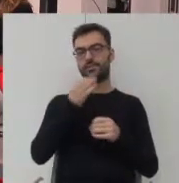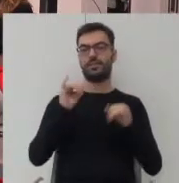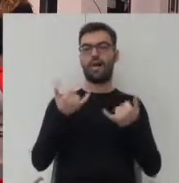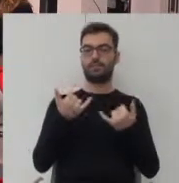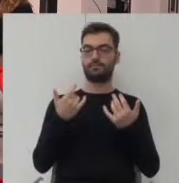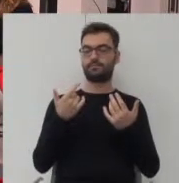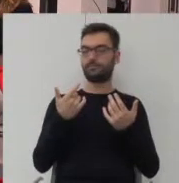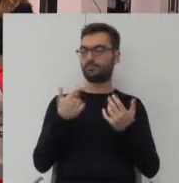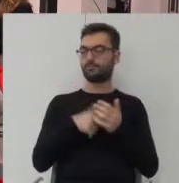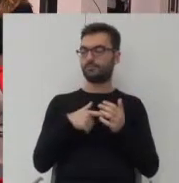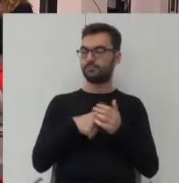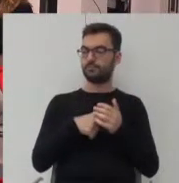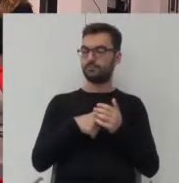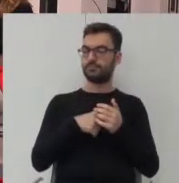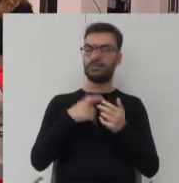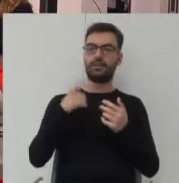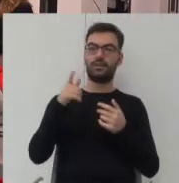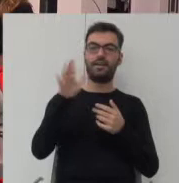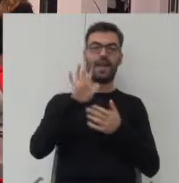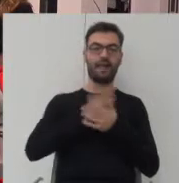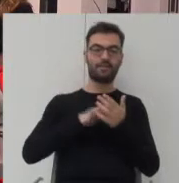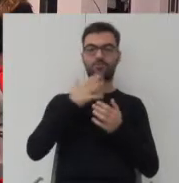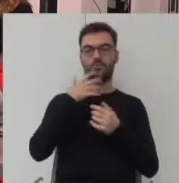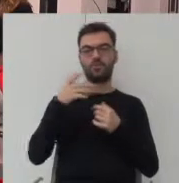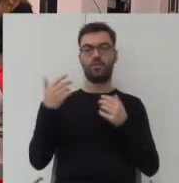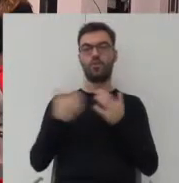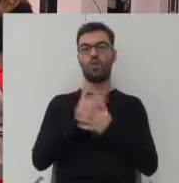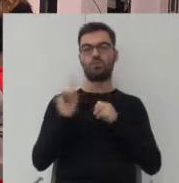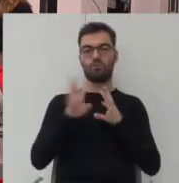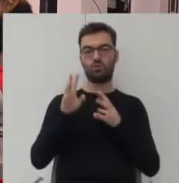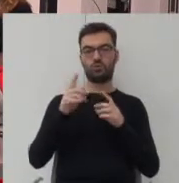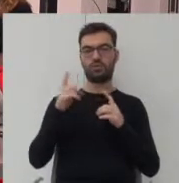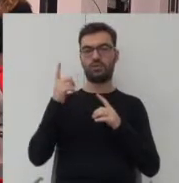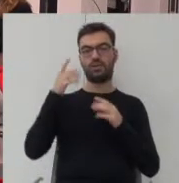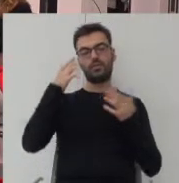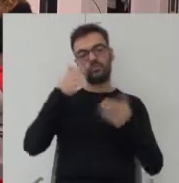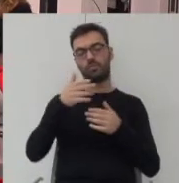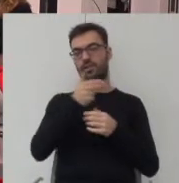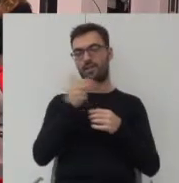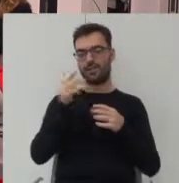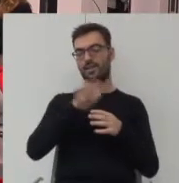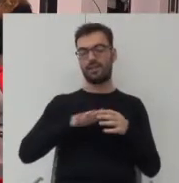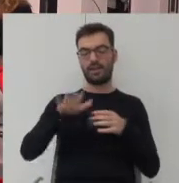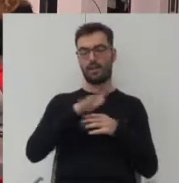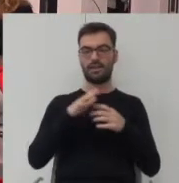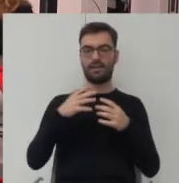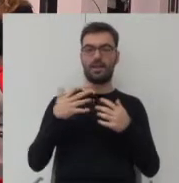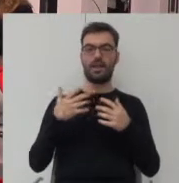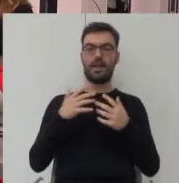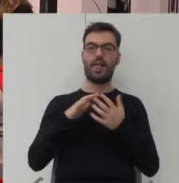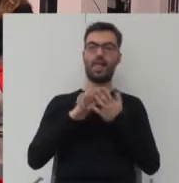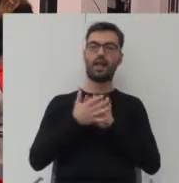niesłychanie wartościowy referat pokazujący te nowe, czy nowy sposób podejścia do terenów rekreacji, zwłaszcza